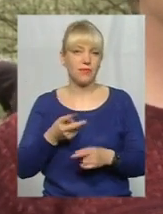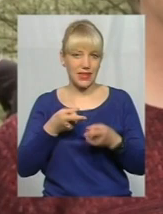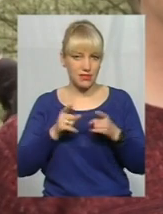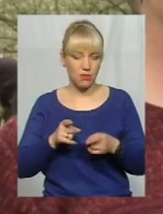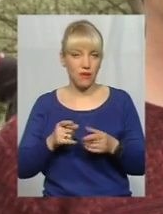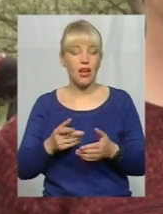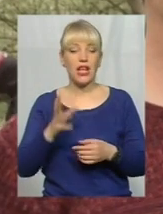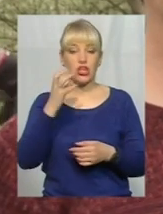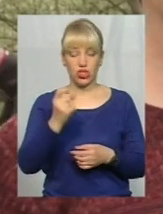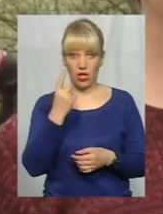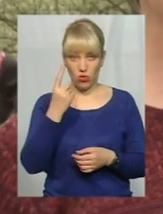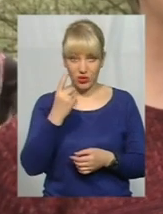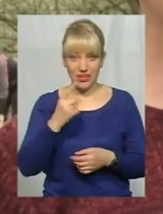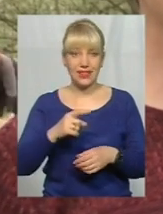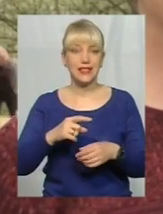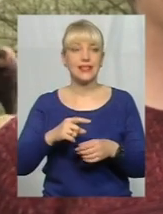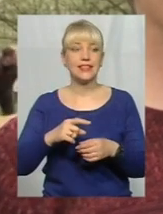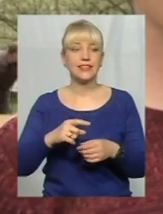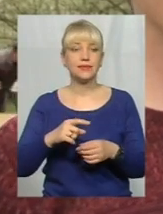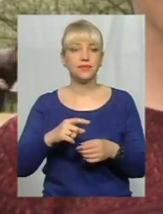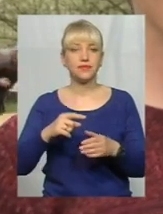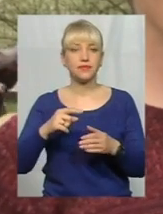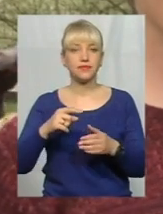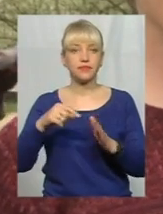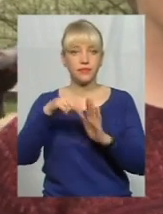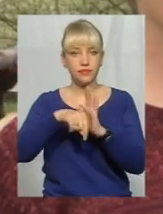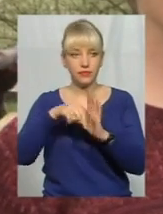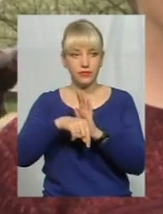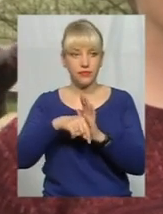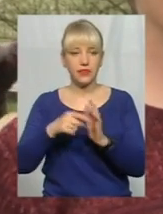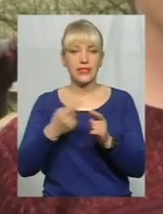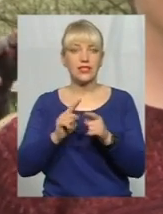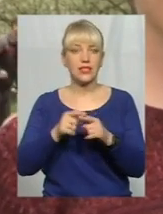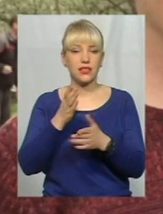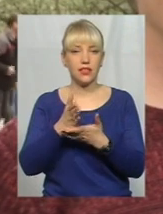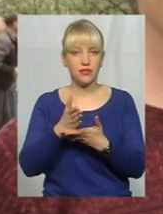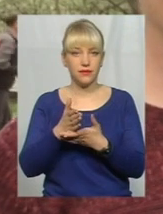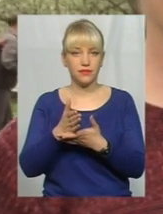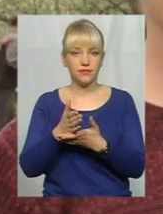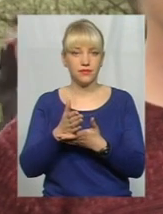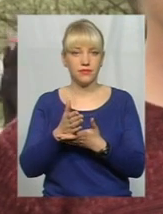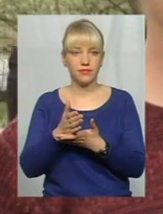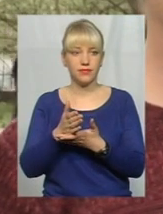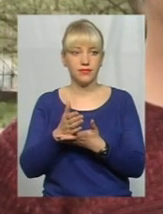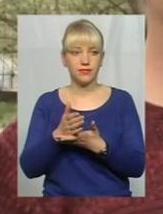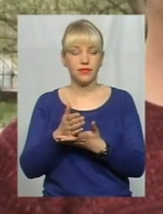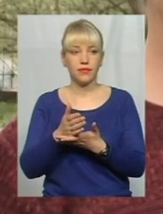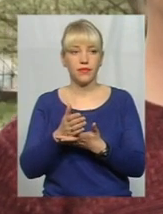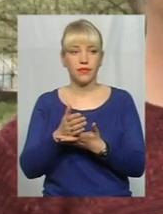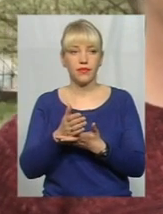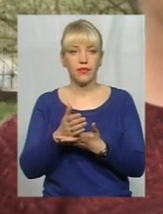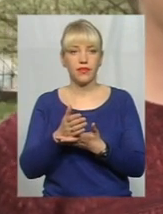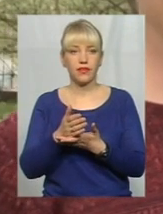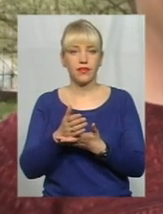симптомом, одним із характерних, це є так званий спотворений